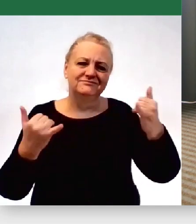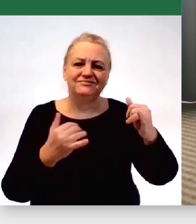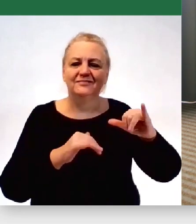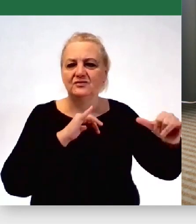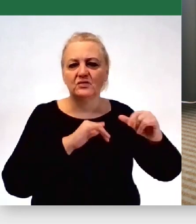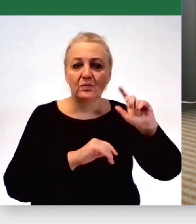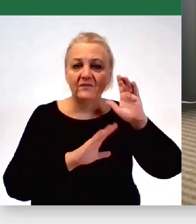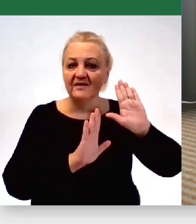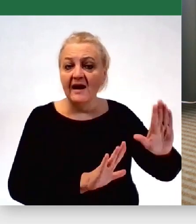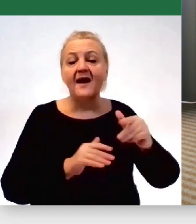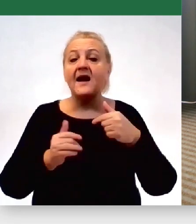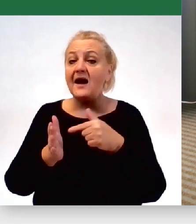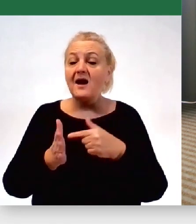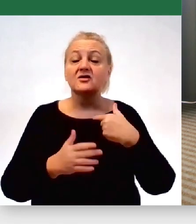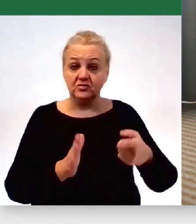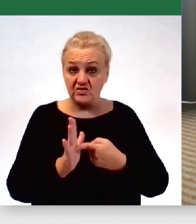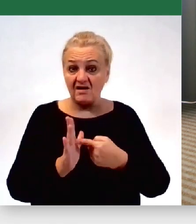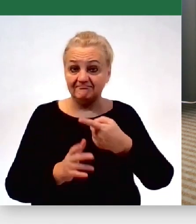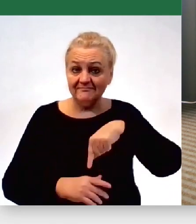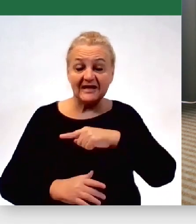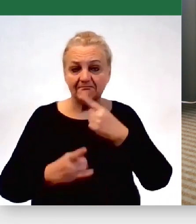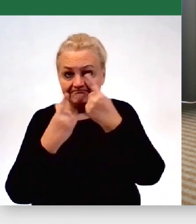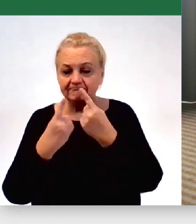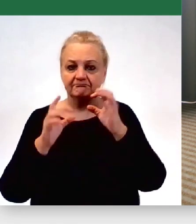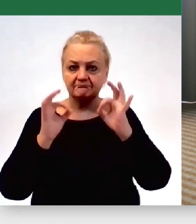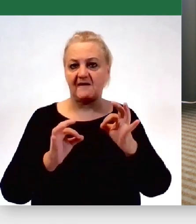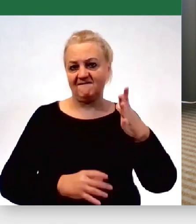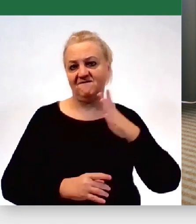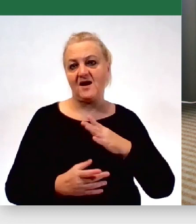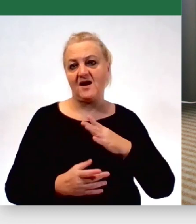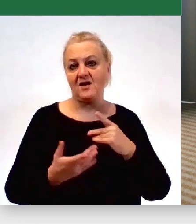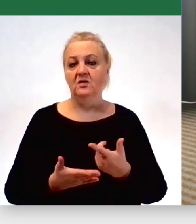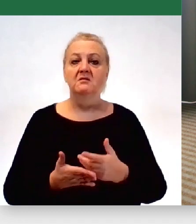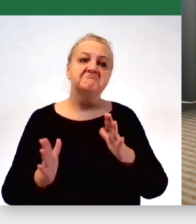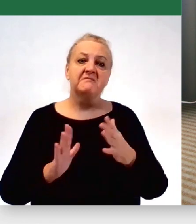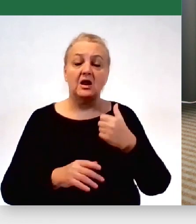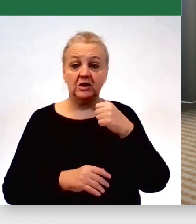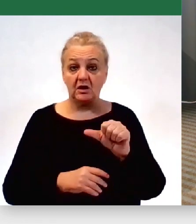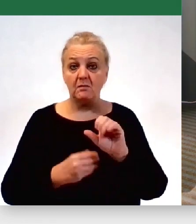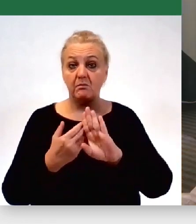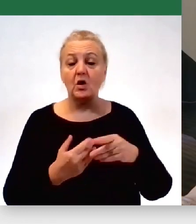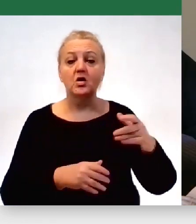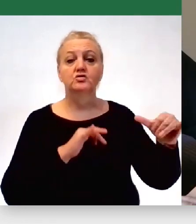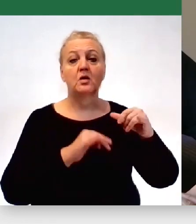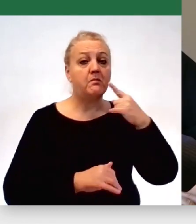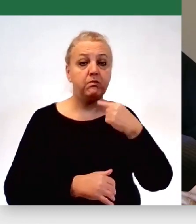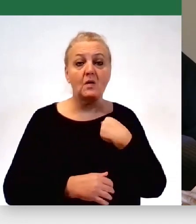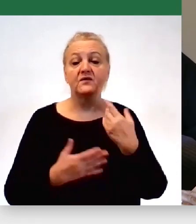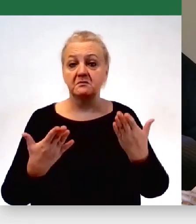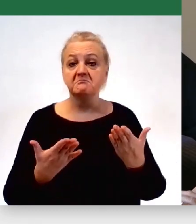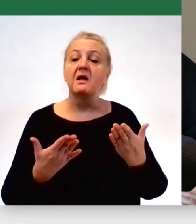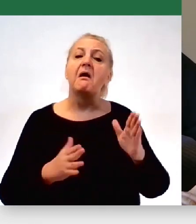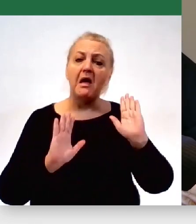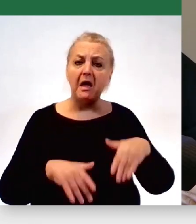No i okazało się, że często to się nam bardzo opłaca, dlatego że po tygodniu mniej więcej rząd na przykład powiedział, że jednak będzie